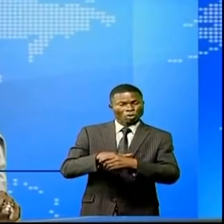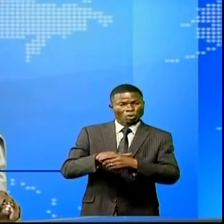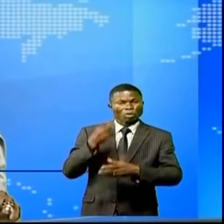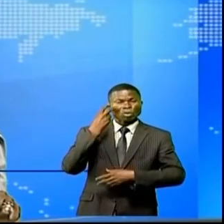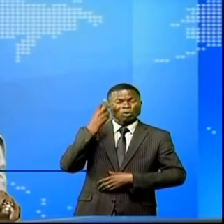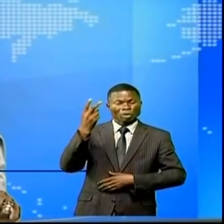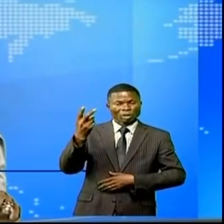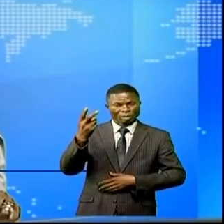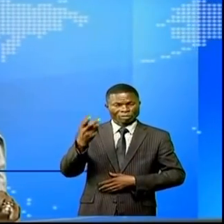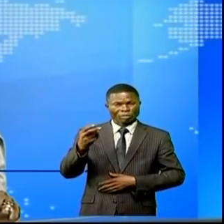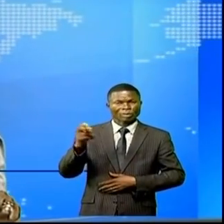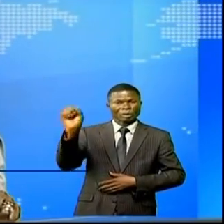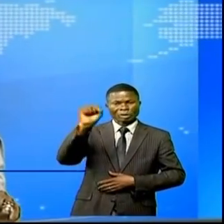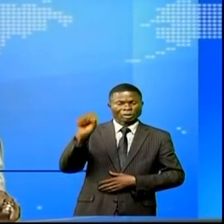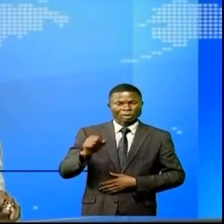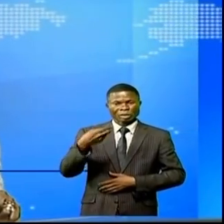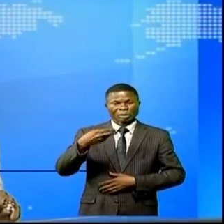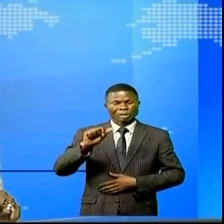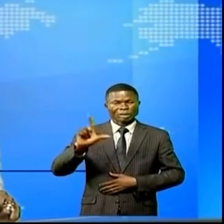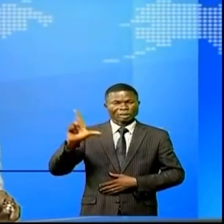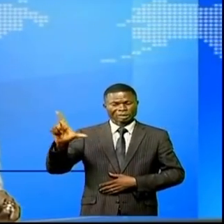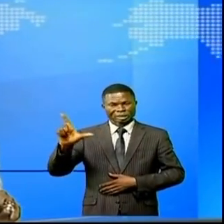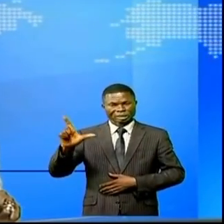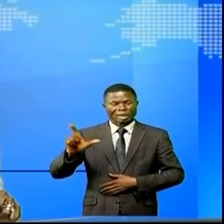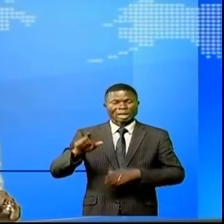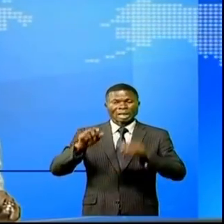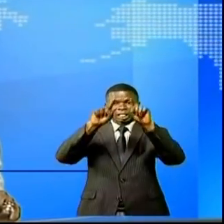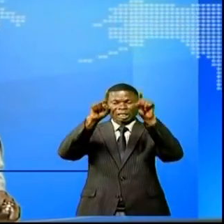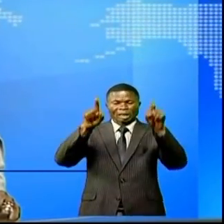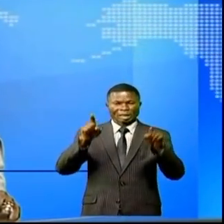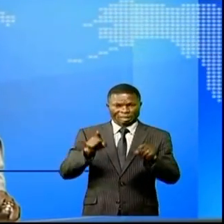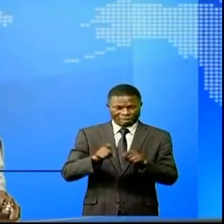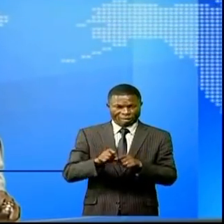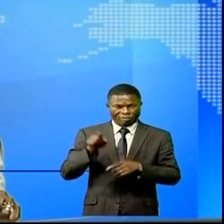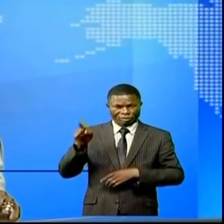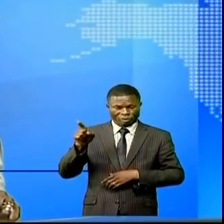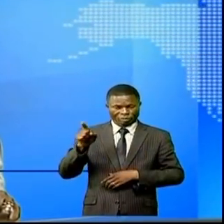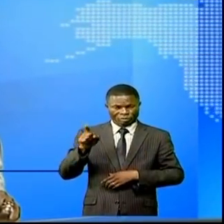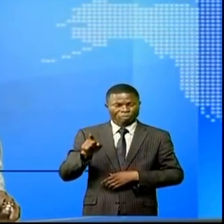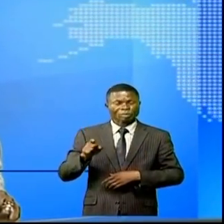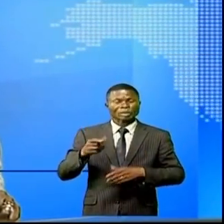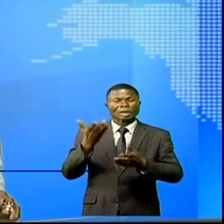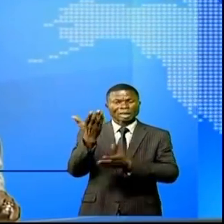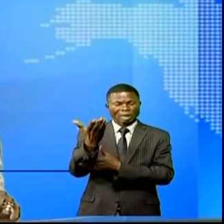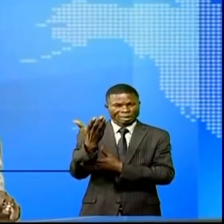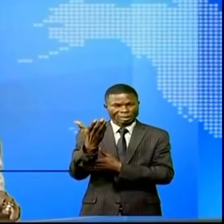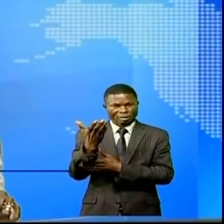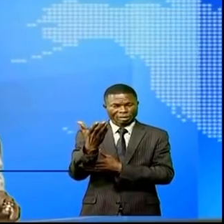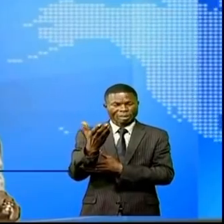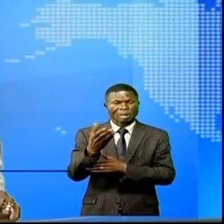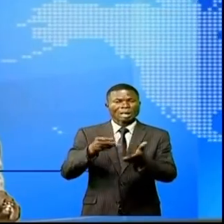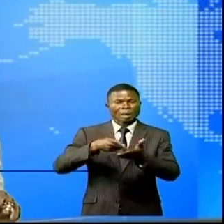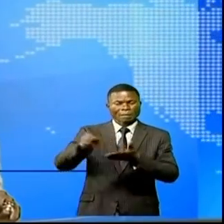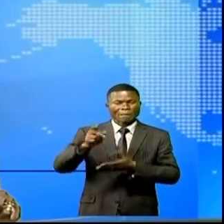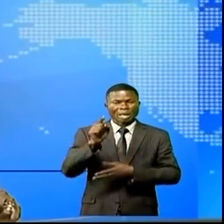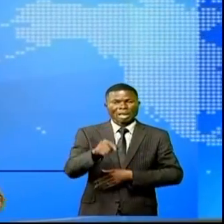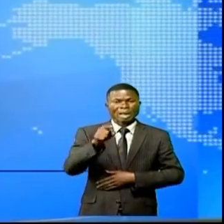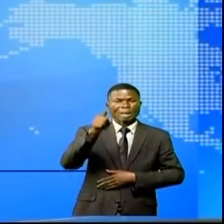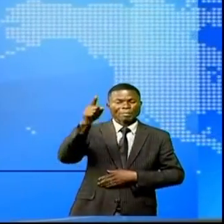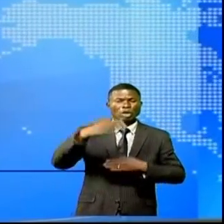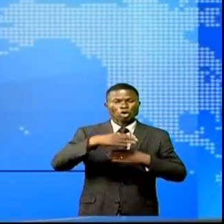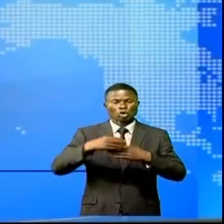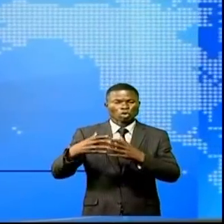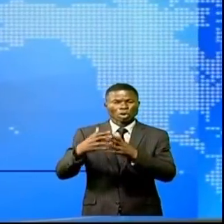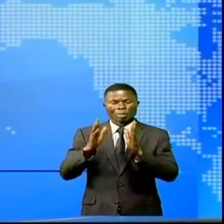Shala FM, une chaîne basée à Kamituga. La partie civile, quant à elle, a sollicité le paiement d'un million de dollars